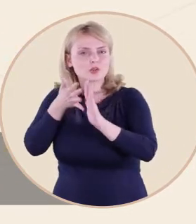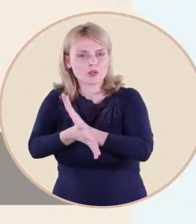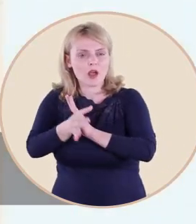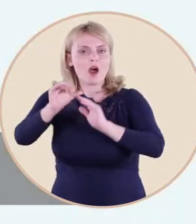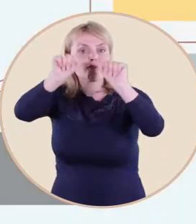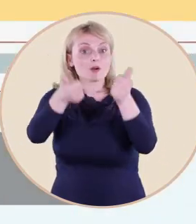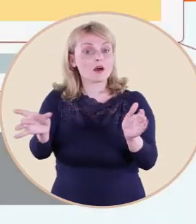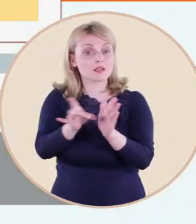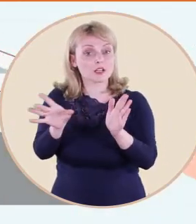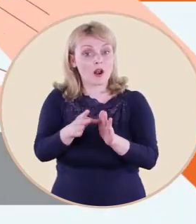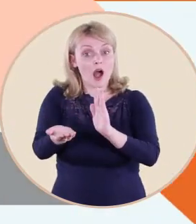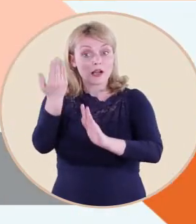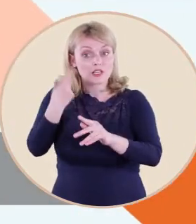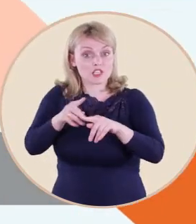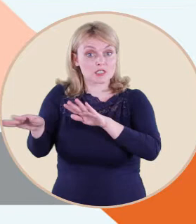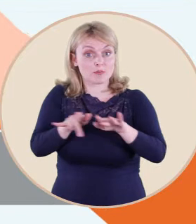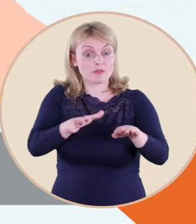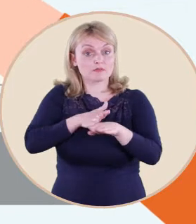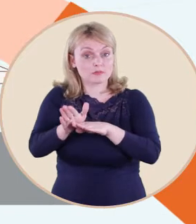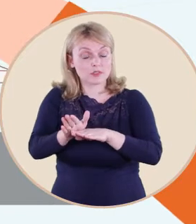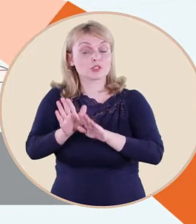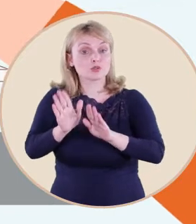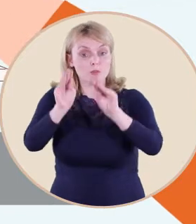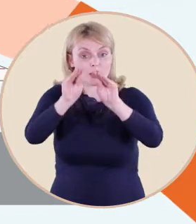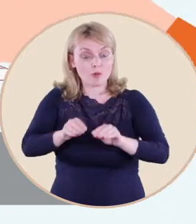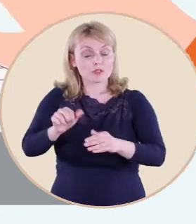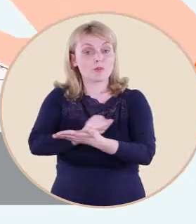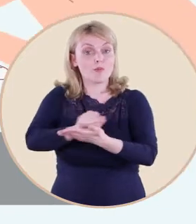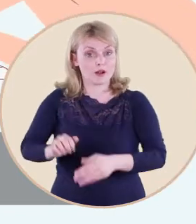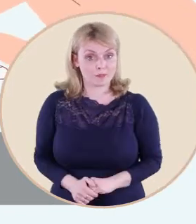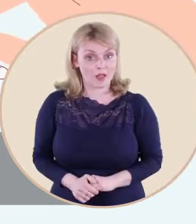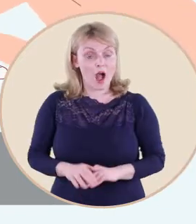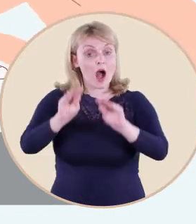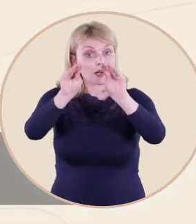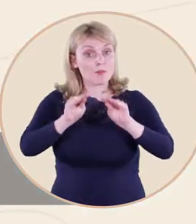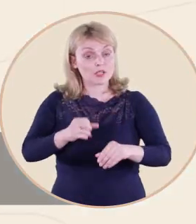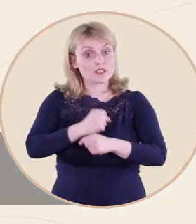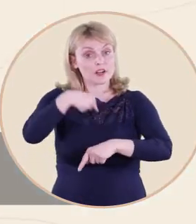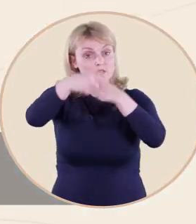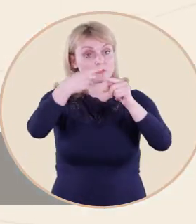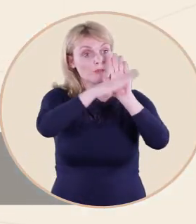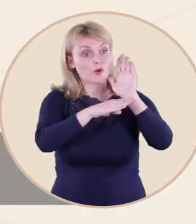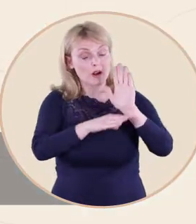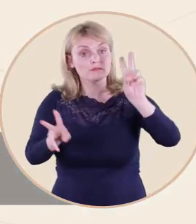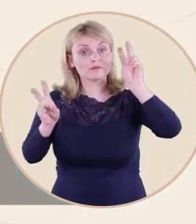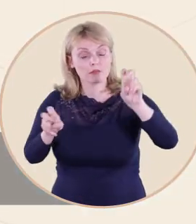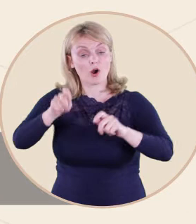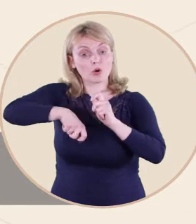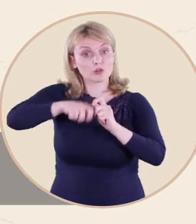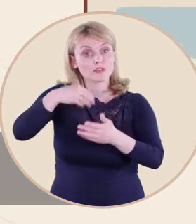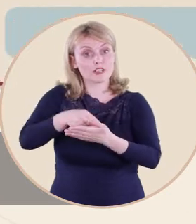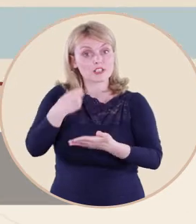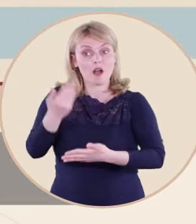cheltuielele și în format electronic, procedură realizată până atunci doar pe suport de hârtie. Raportarea se face prin intermediul